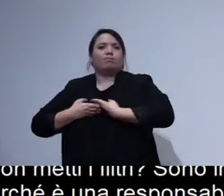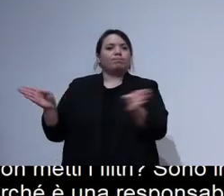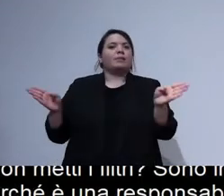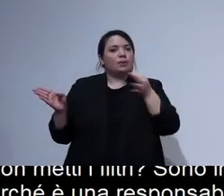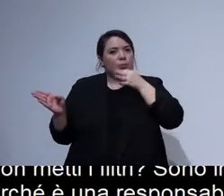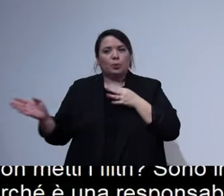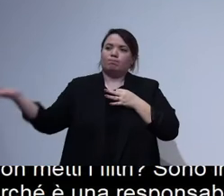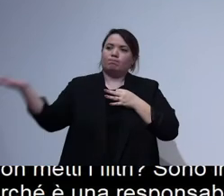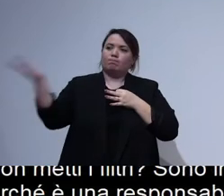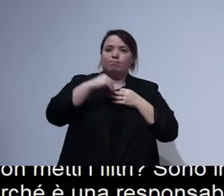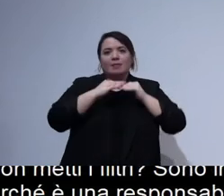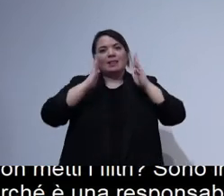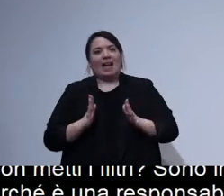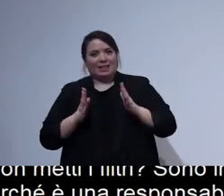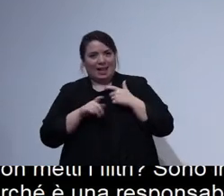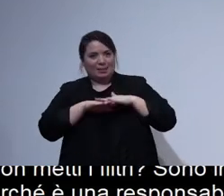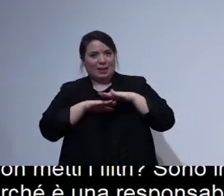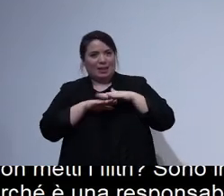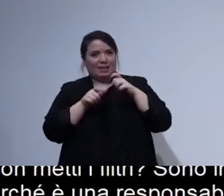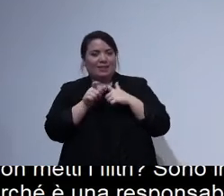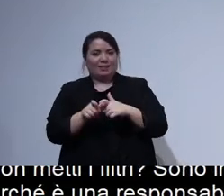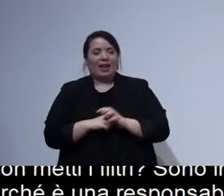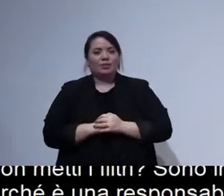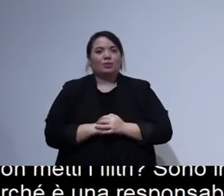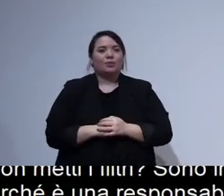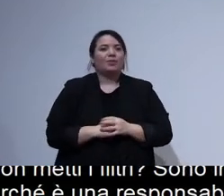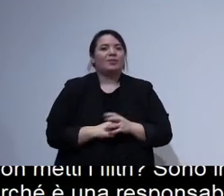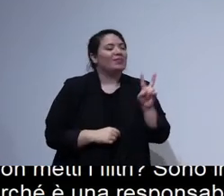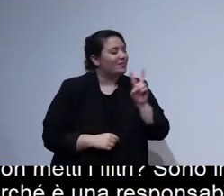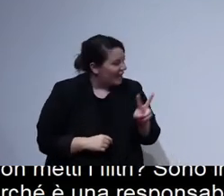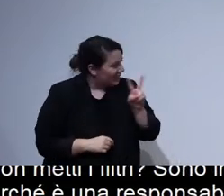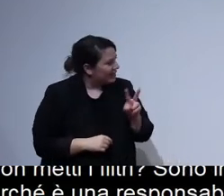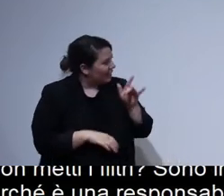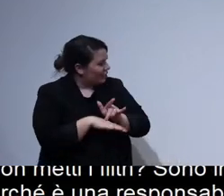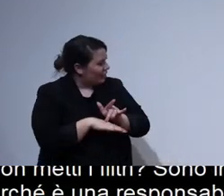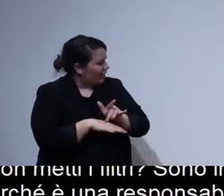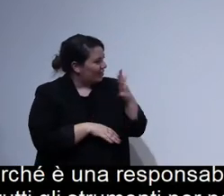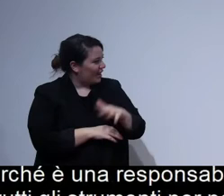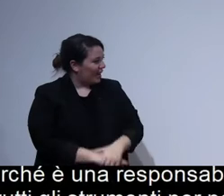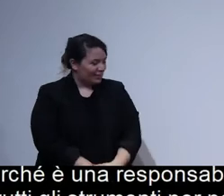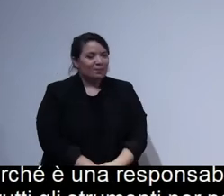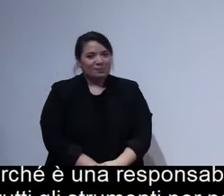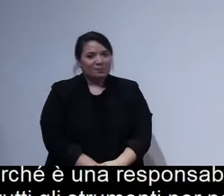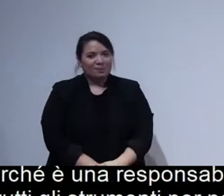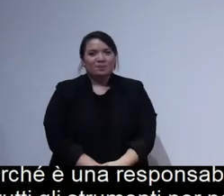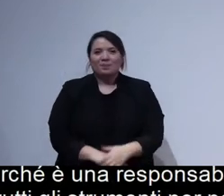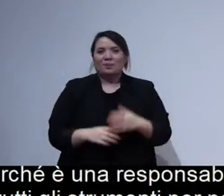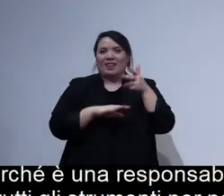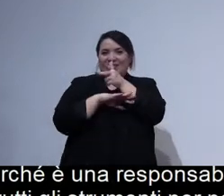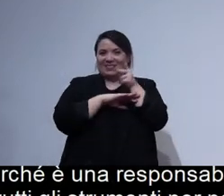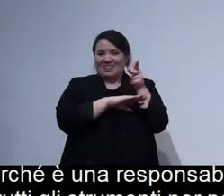'esperienza di viaggio completa. Valentina ha fatto una di queste esperienze di viaggio, abbiamo fatto un video,